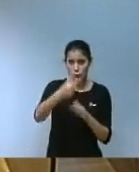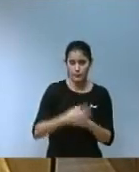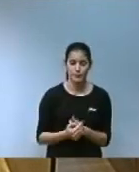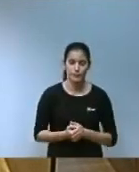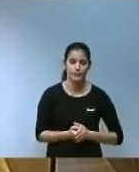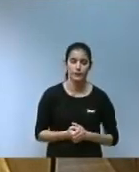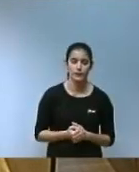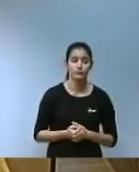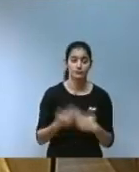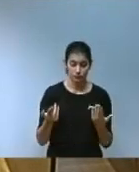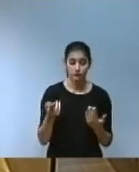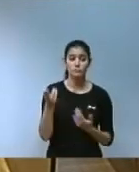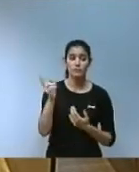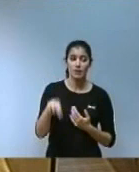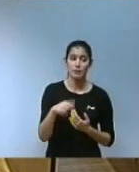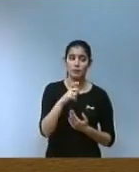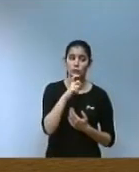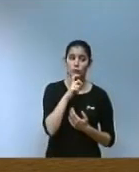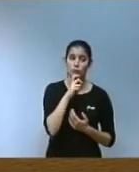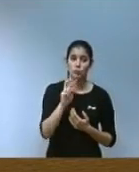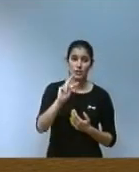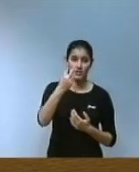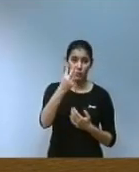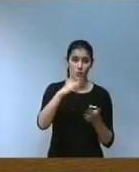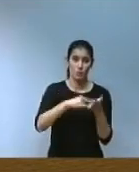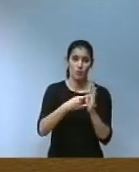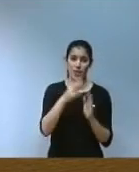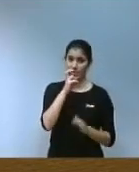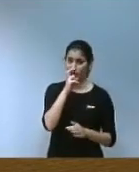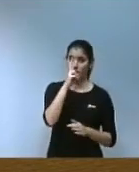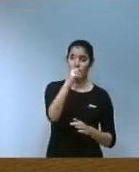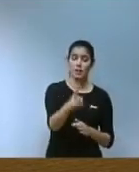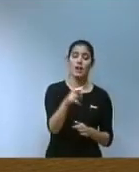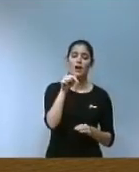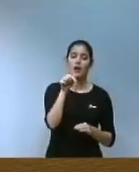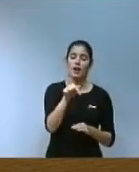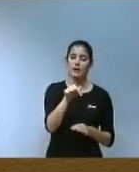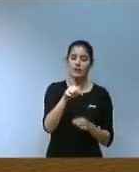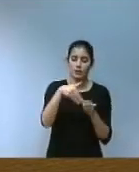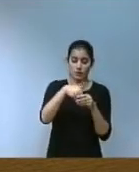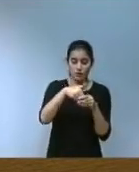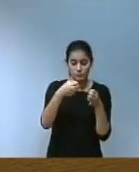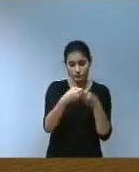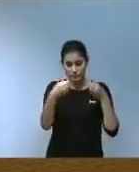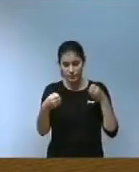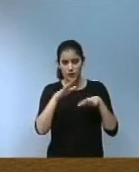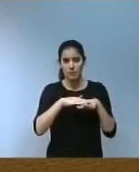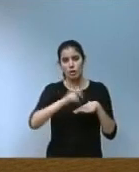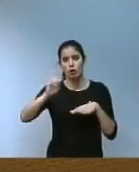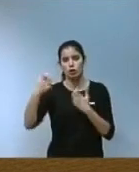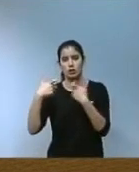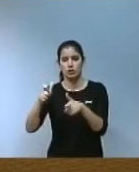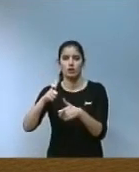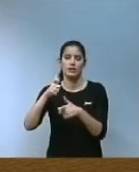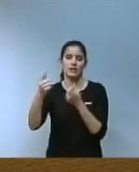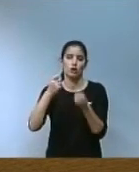així mateix en l'elaboració del segon pla bienal es contemplarà l'extensió del seu contingut a altres sectors de l'economia social